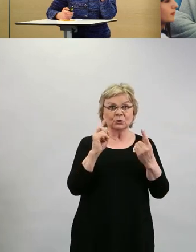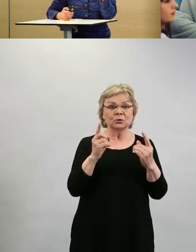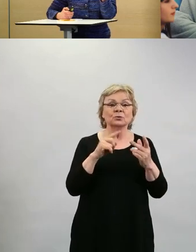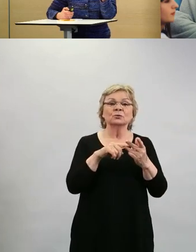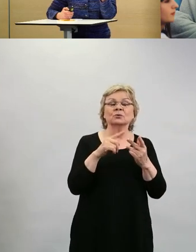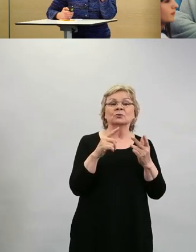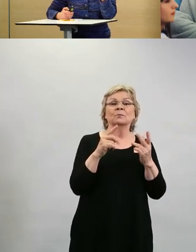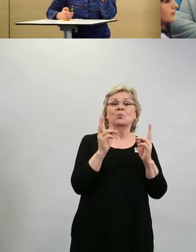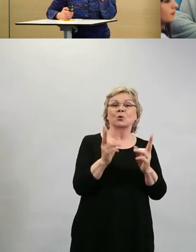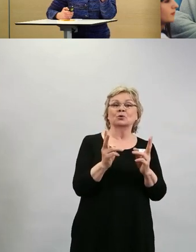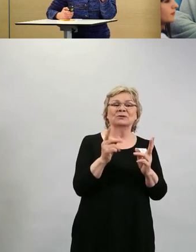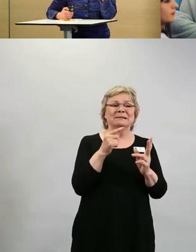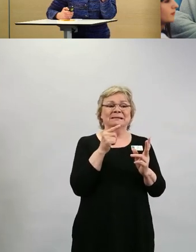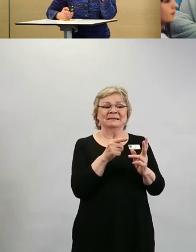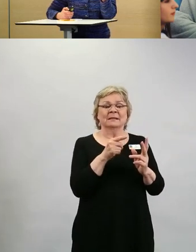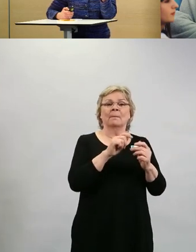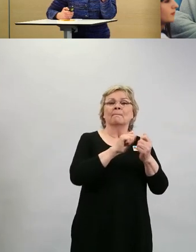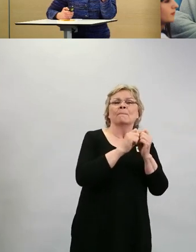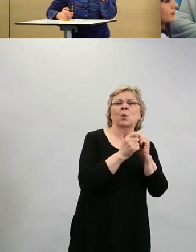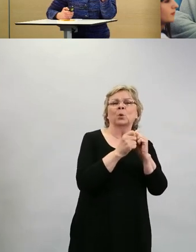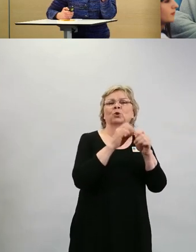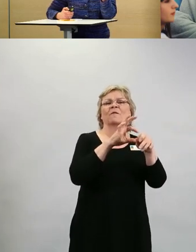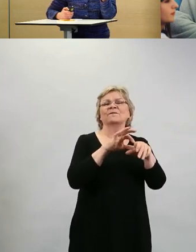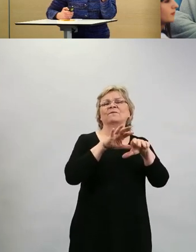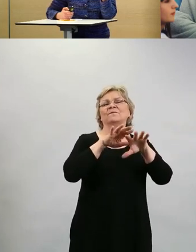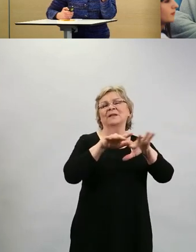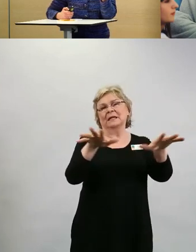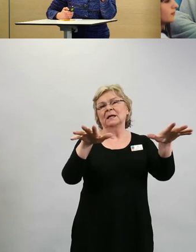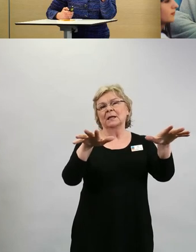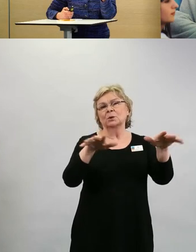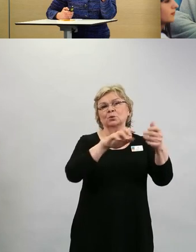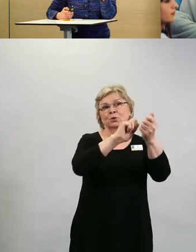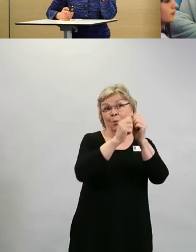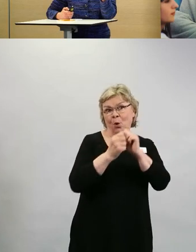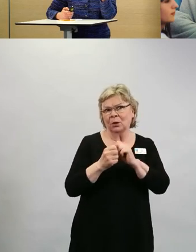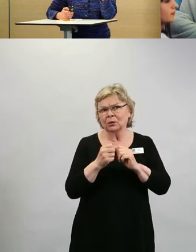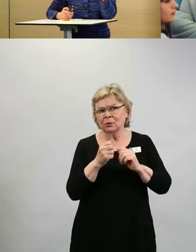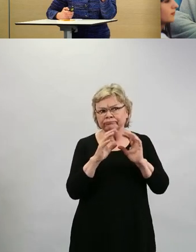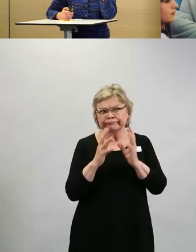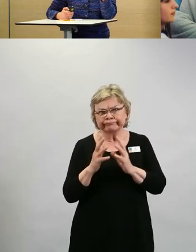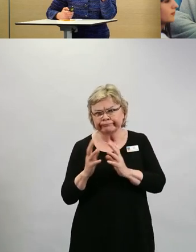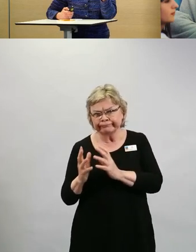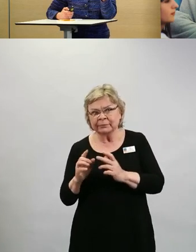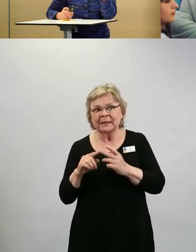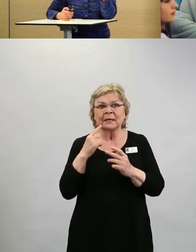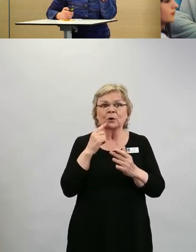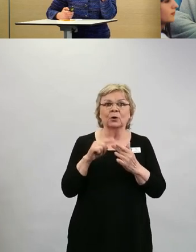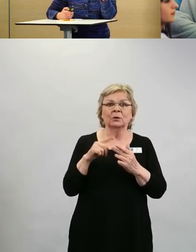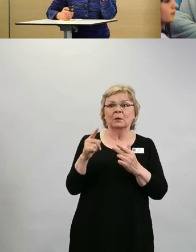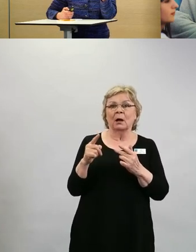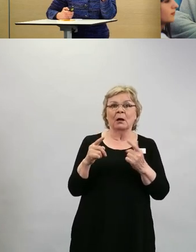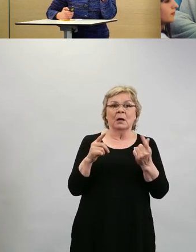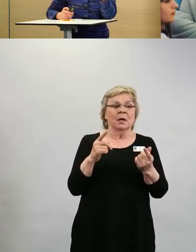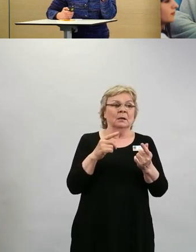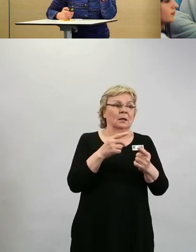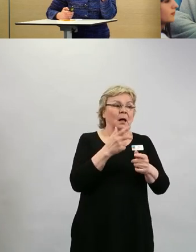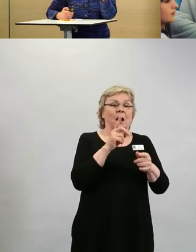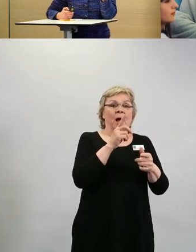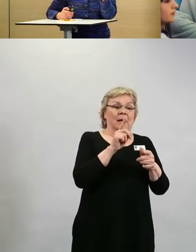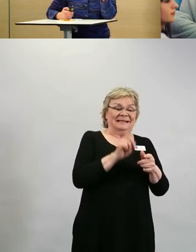erilaisia muuntovirusmuotoja, jotka sitten pystyy rokotteen suojan murtamaan, niin